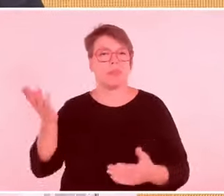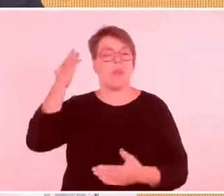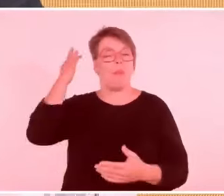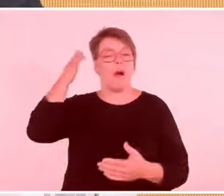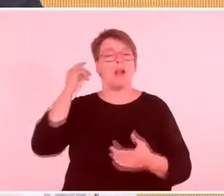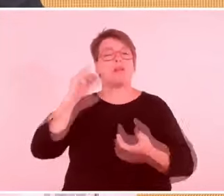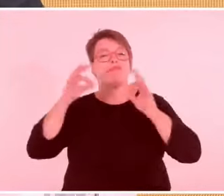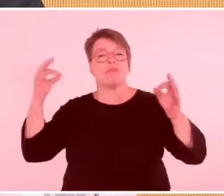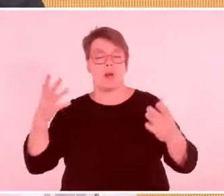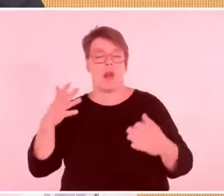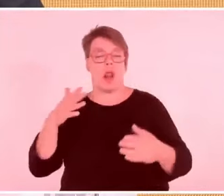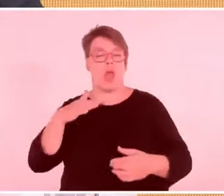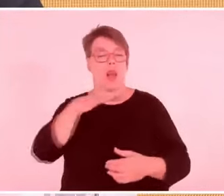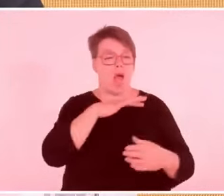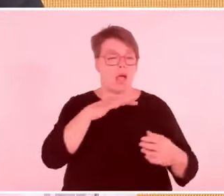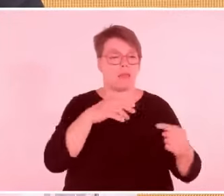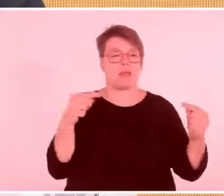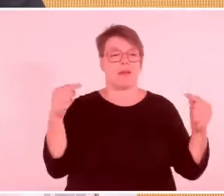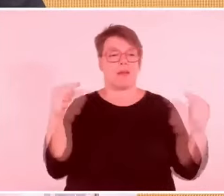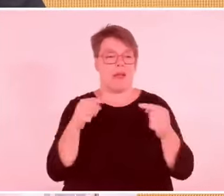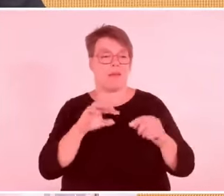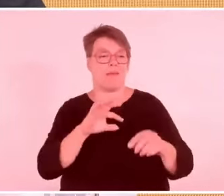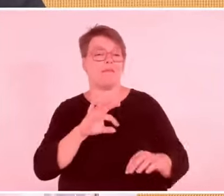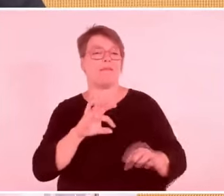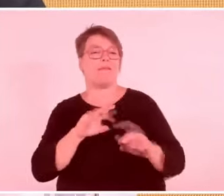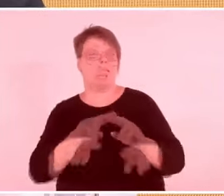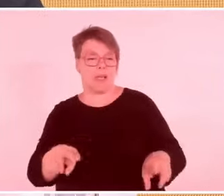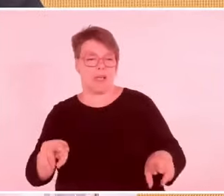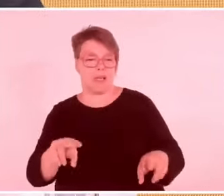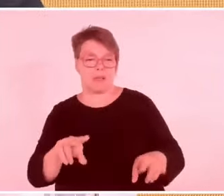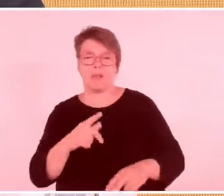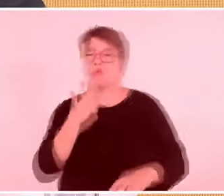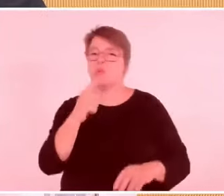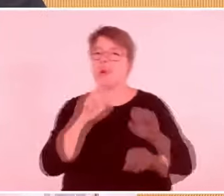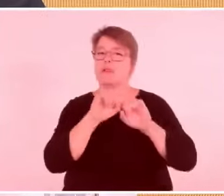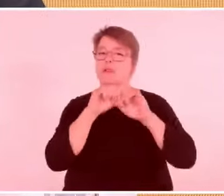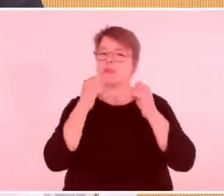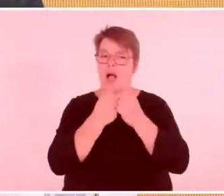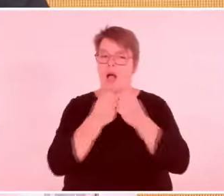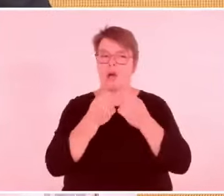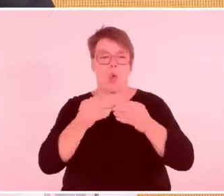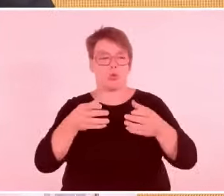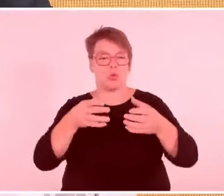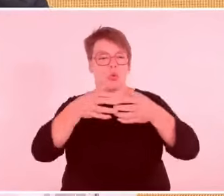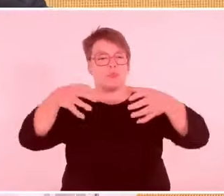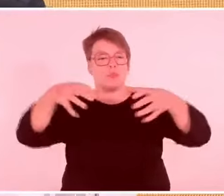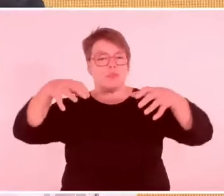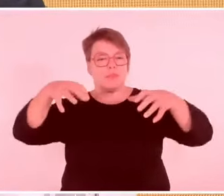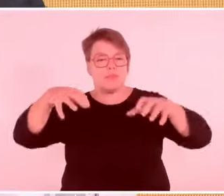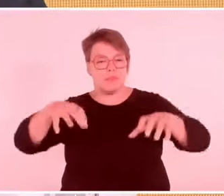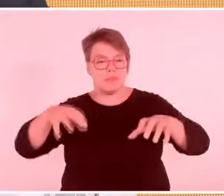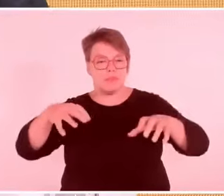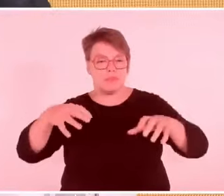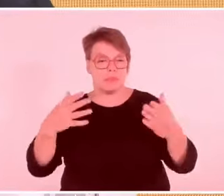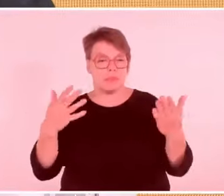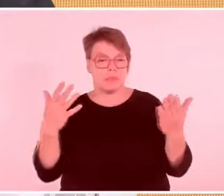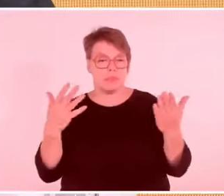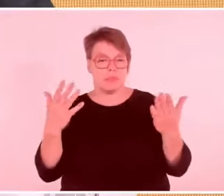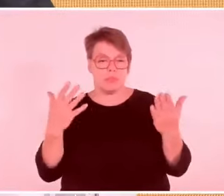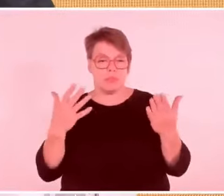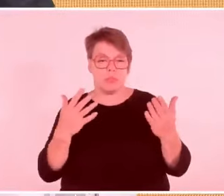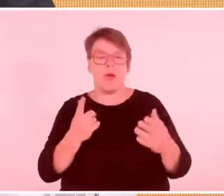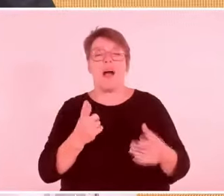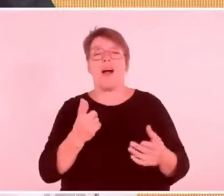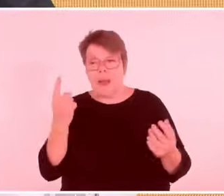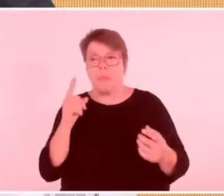Westjordanland gebaut werden. 1994 hat Israel eine Mauer gebaut, Westjordanland